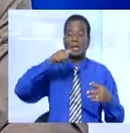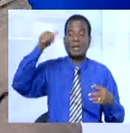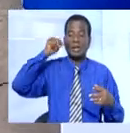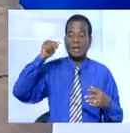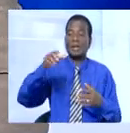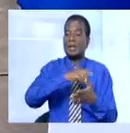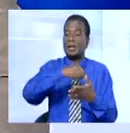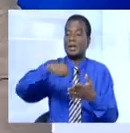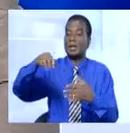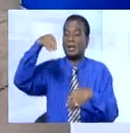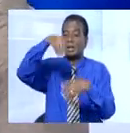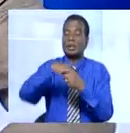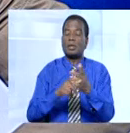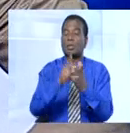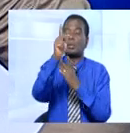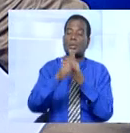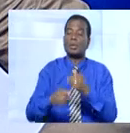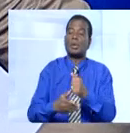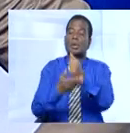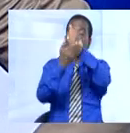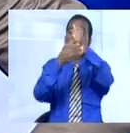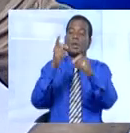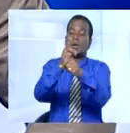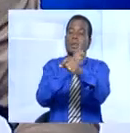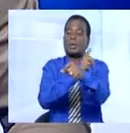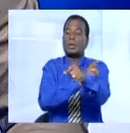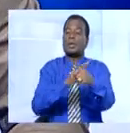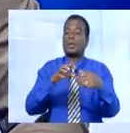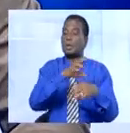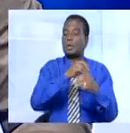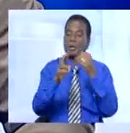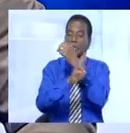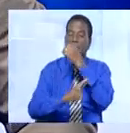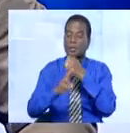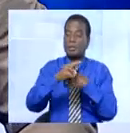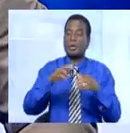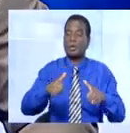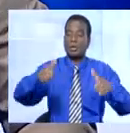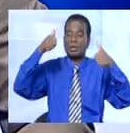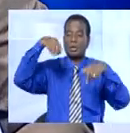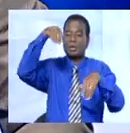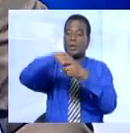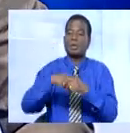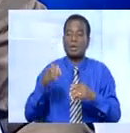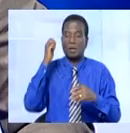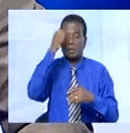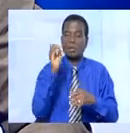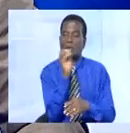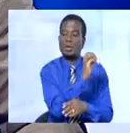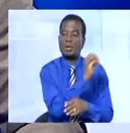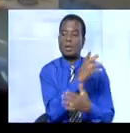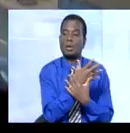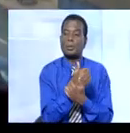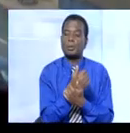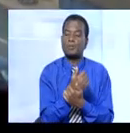s'inscrit dans le cadre du programme d'appui et de développement de centres régionaux d'excellence au sein de l'UMOA. Francis Boifo.